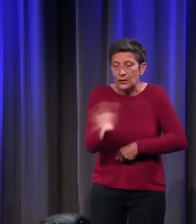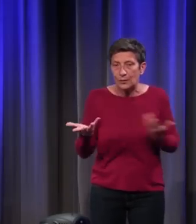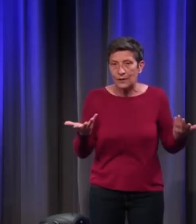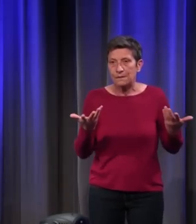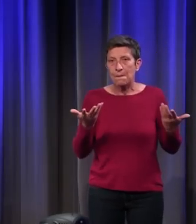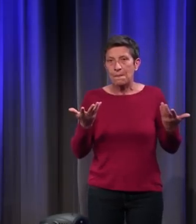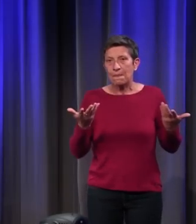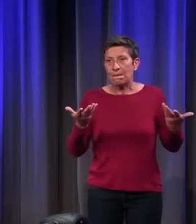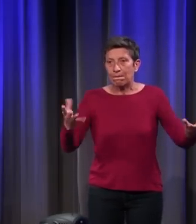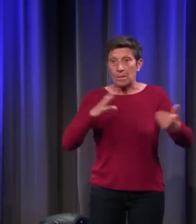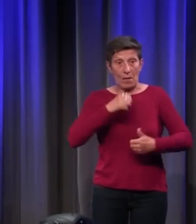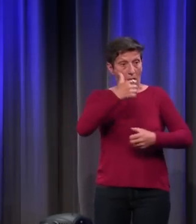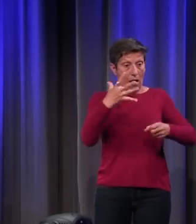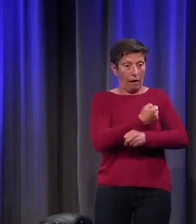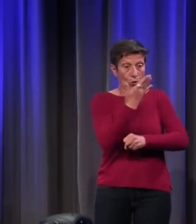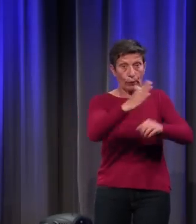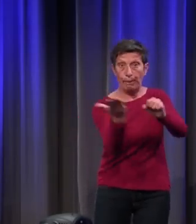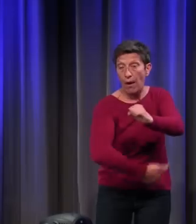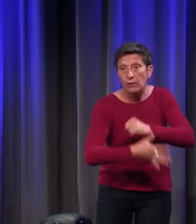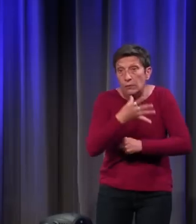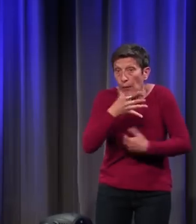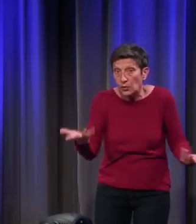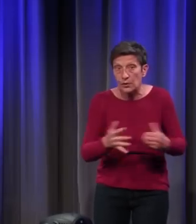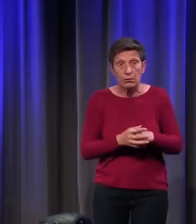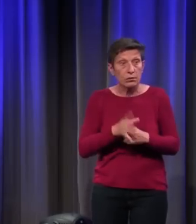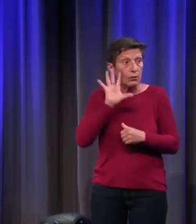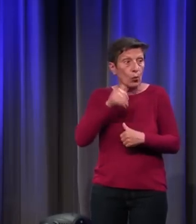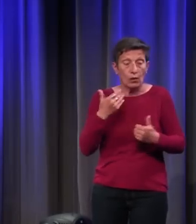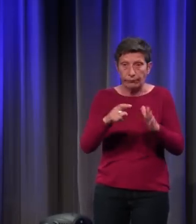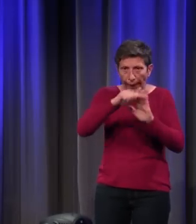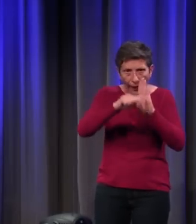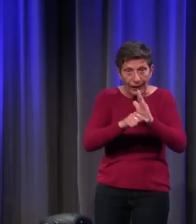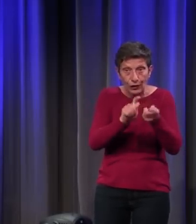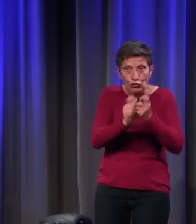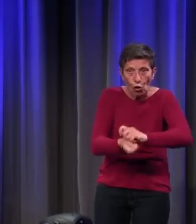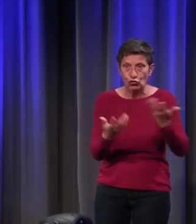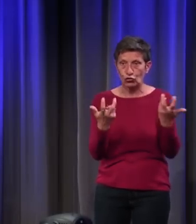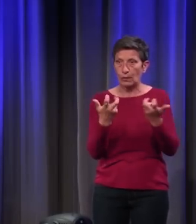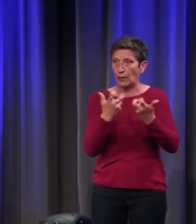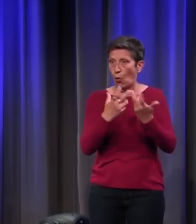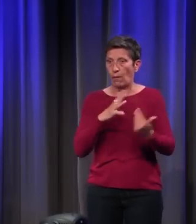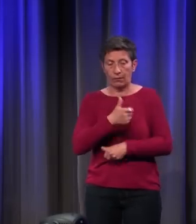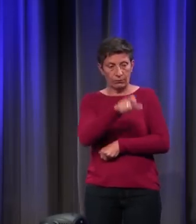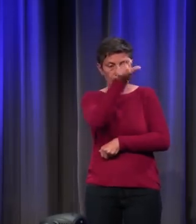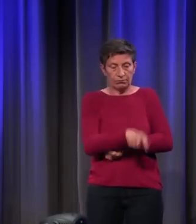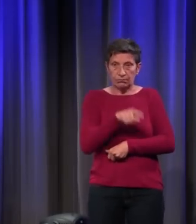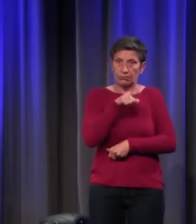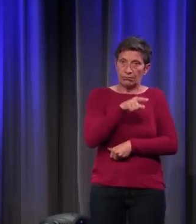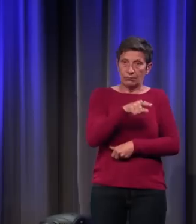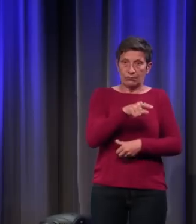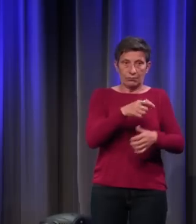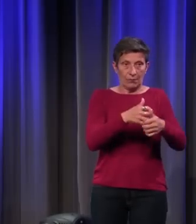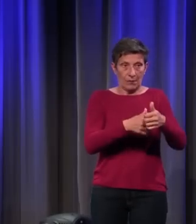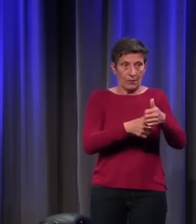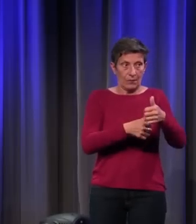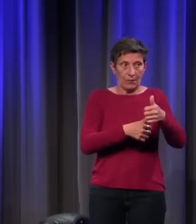qu'il y ait un vainqueur et un vaincu. Et donc, on change un peu les règles, et quand quelqu'un est en position qu'on appellerait